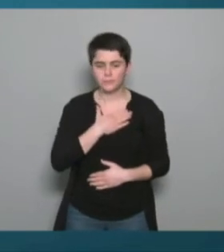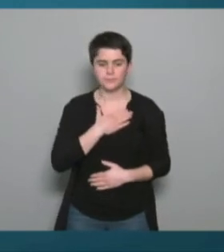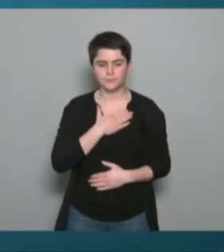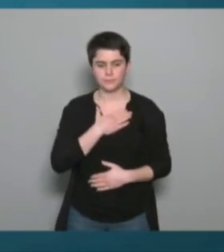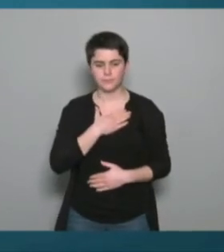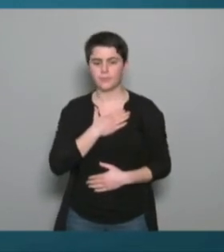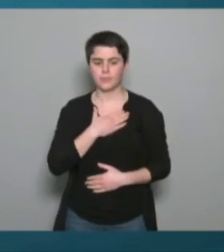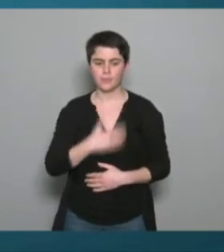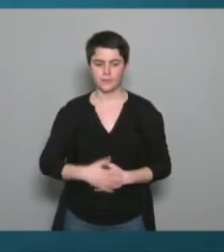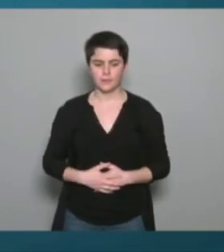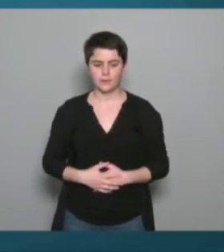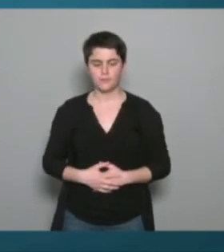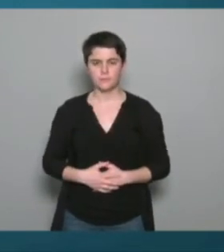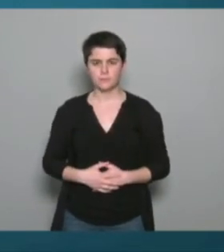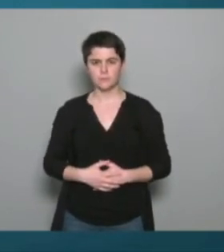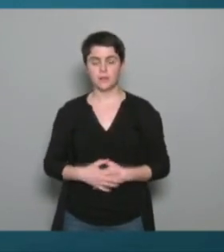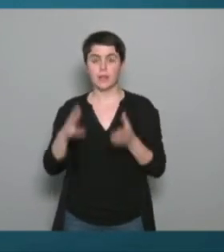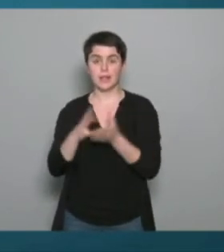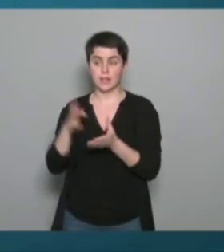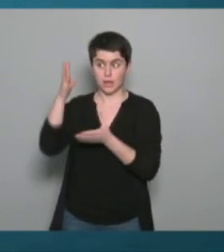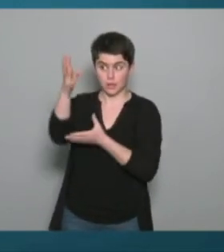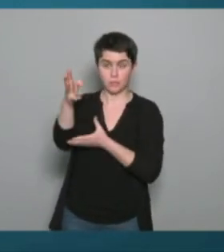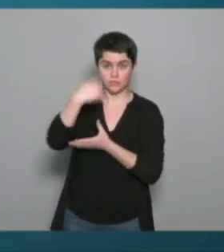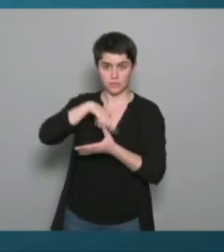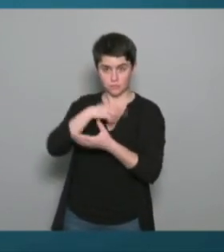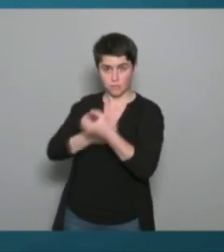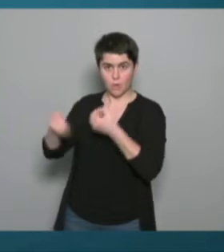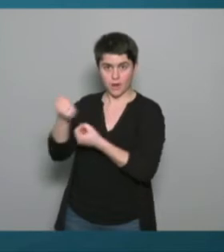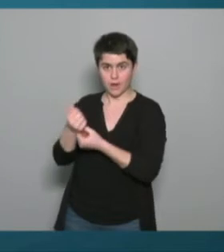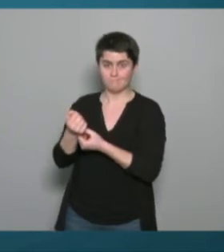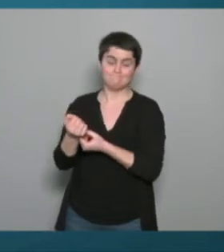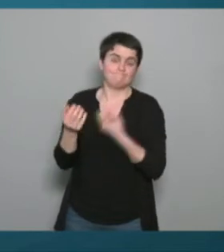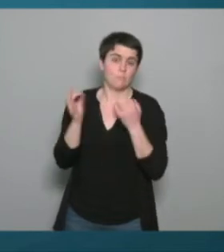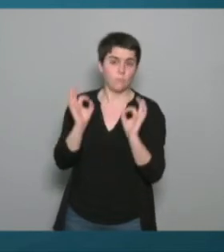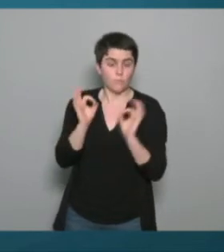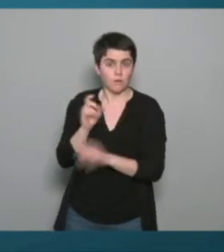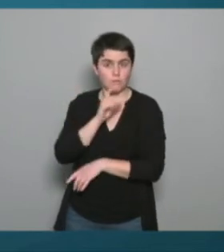qu'on créait effectivement je l'ai dit tout à l'heure nous avions